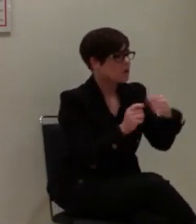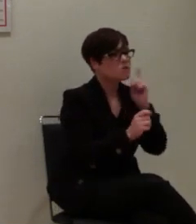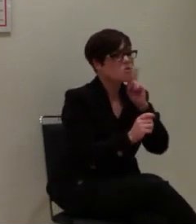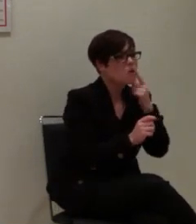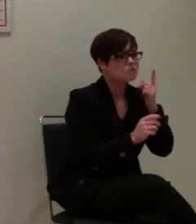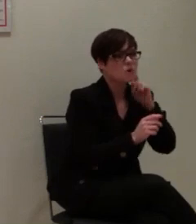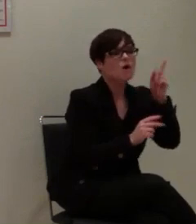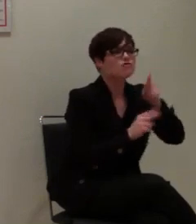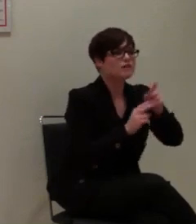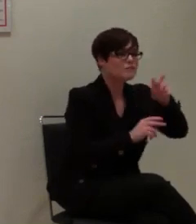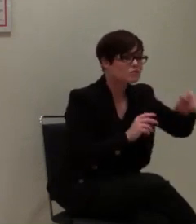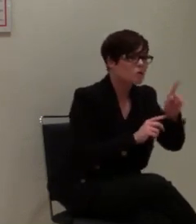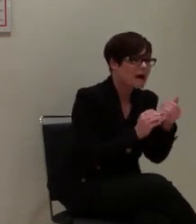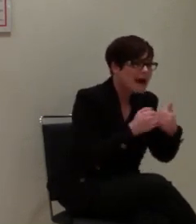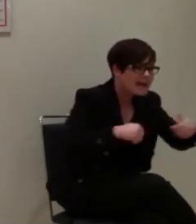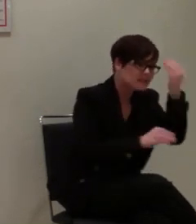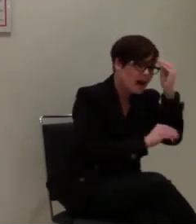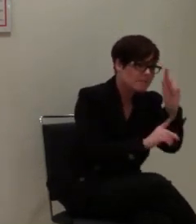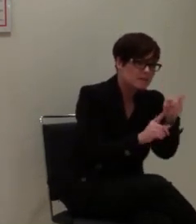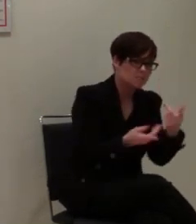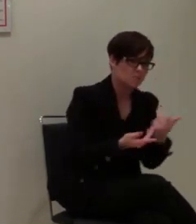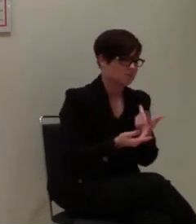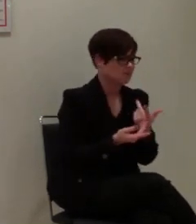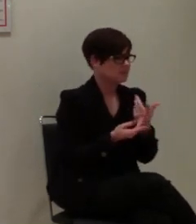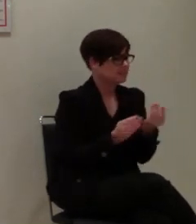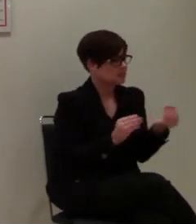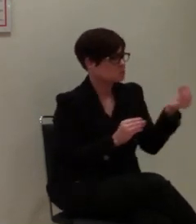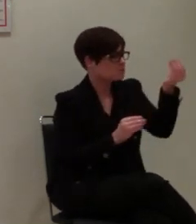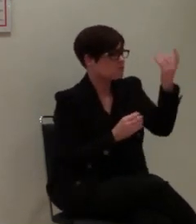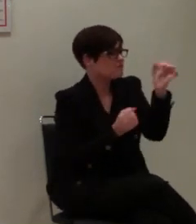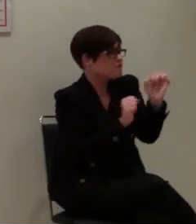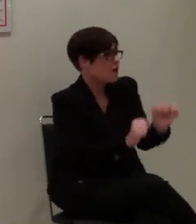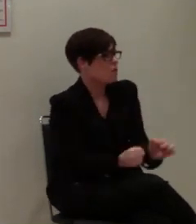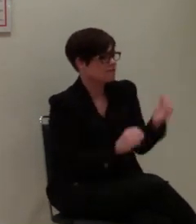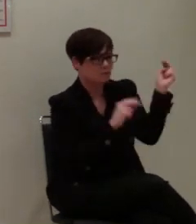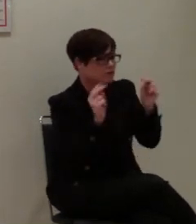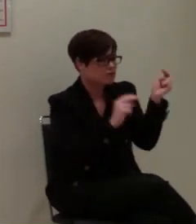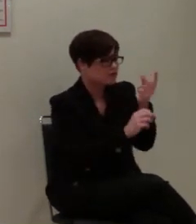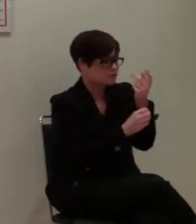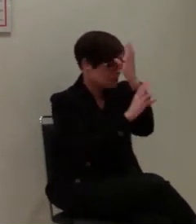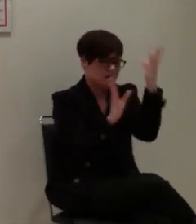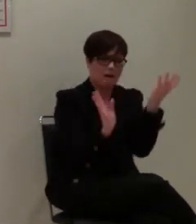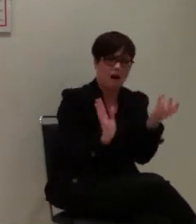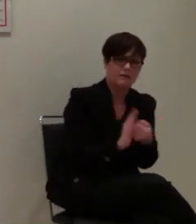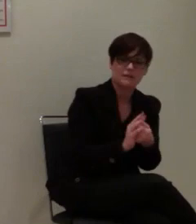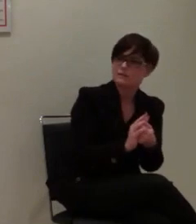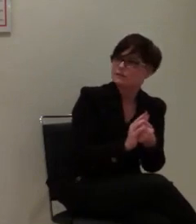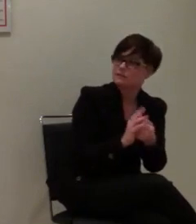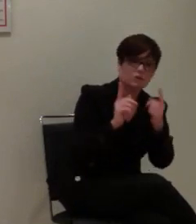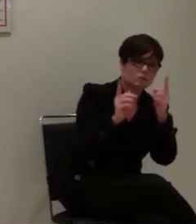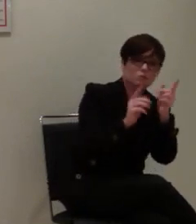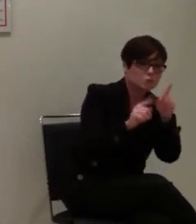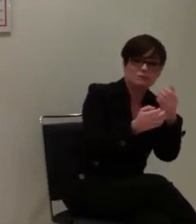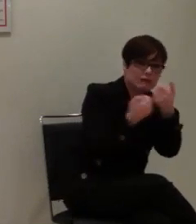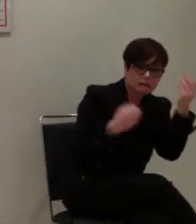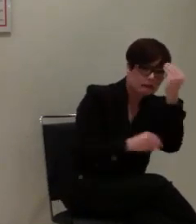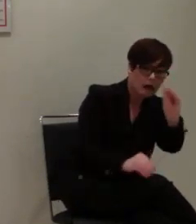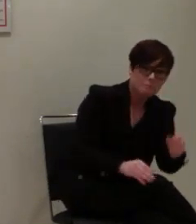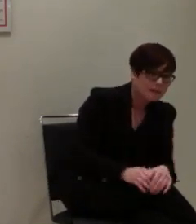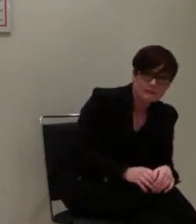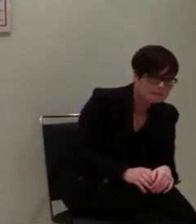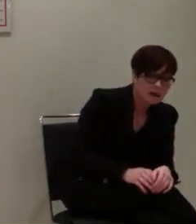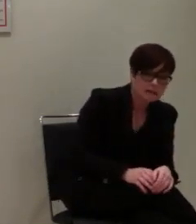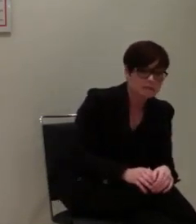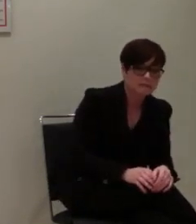gehörlose oder hörgeschädigte Menschen sich nochmal explizit anmelden müssen. Das ist mir jetzt nicht klar, warum da so ein Unterschied gemacht wird. Sie müssen sich nicht explizit anmelden.